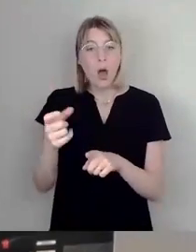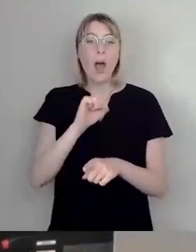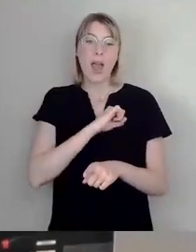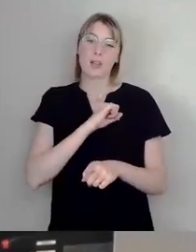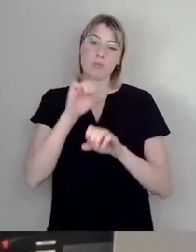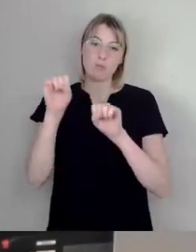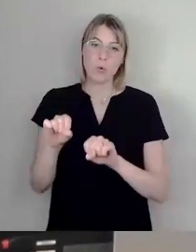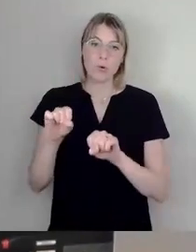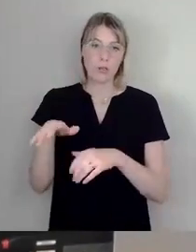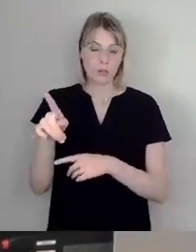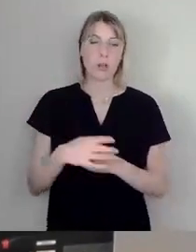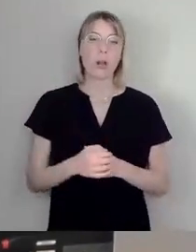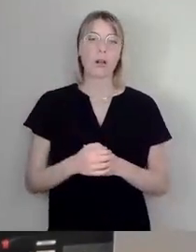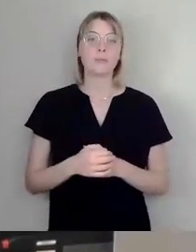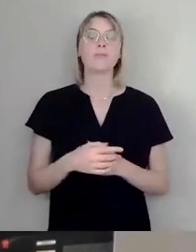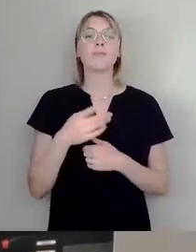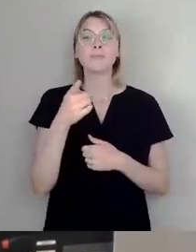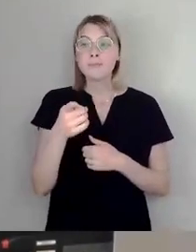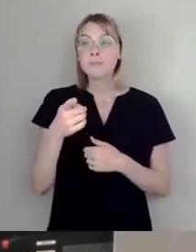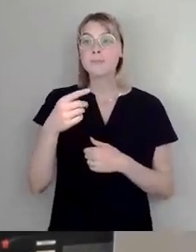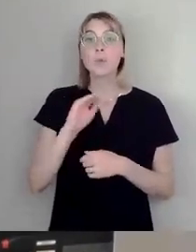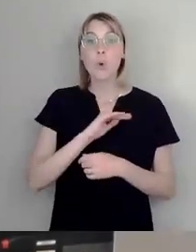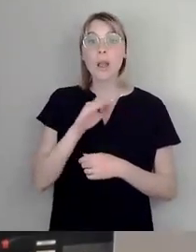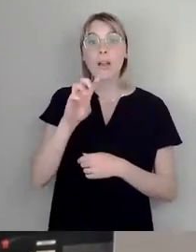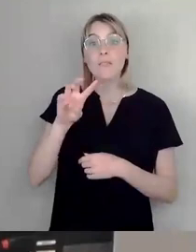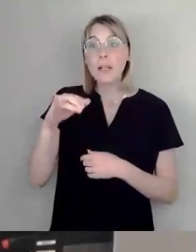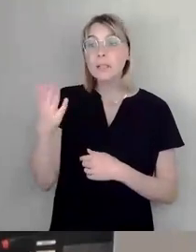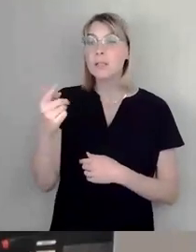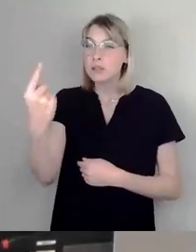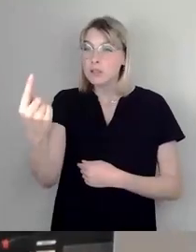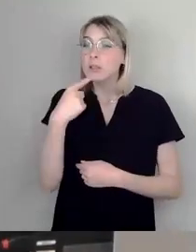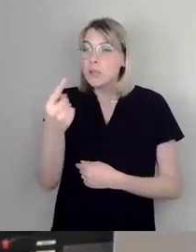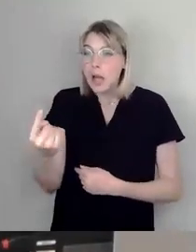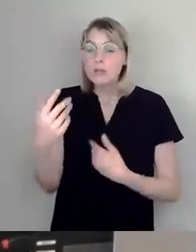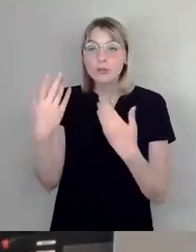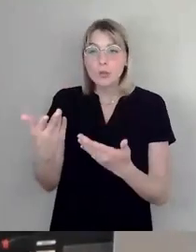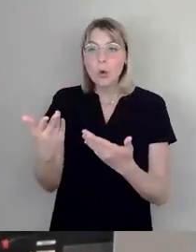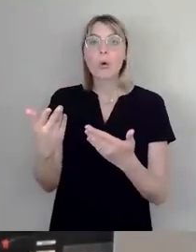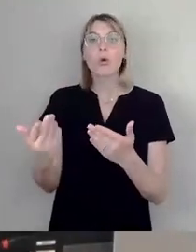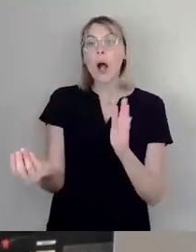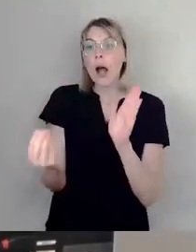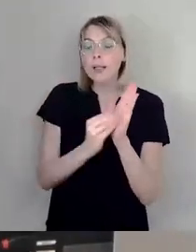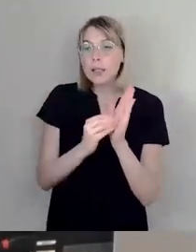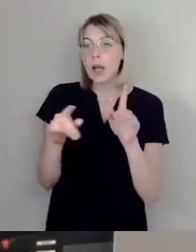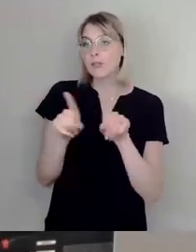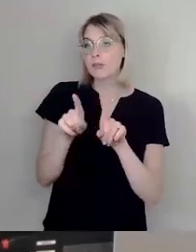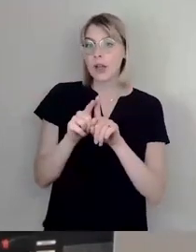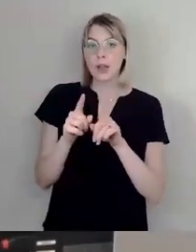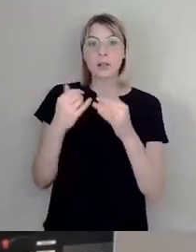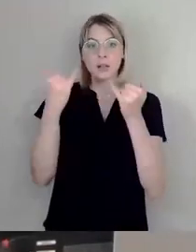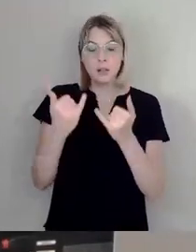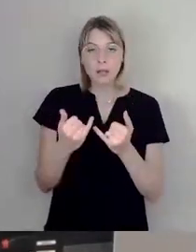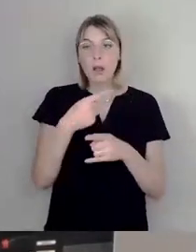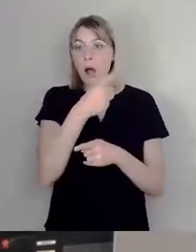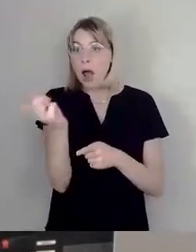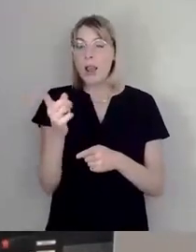verehrter Kollege Wirtz, Sie tun ja so, als ob dieser Antrag so eine Art Massenbeglückung zum Wohnungseigentum sei.